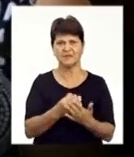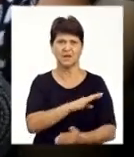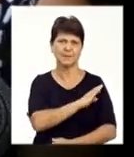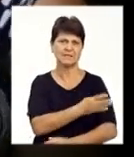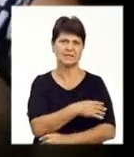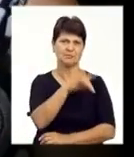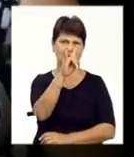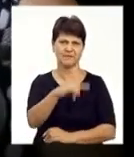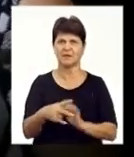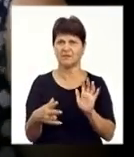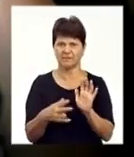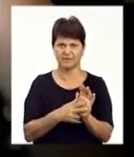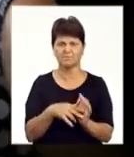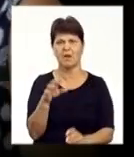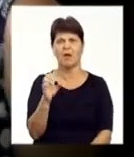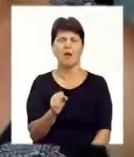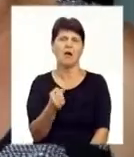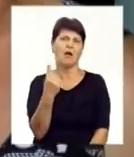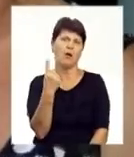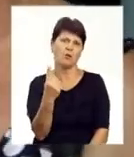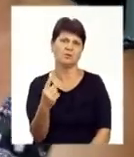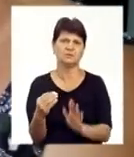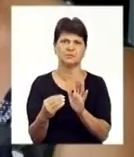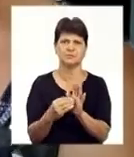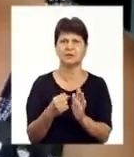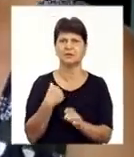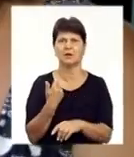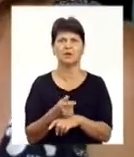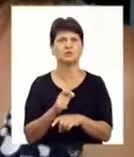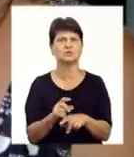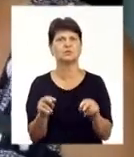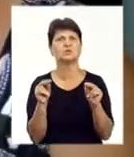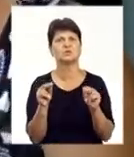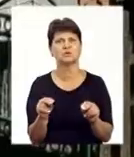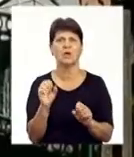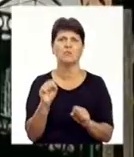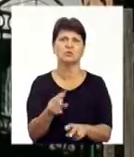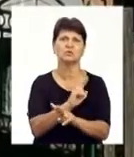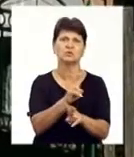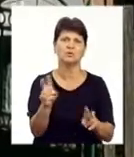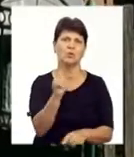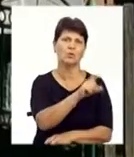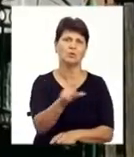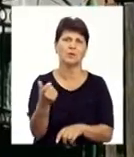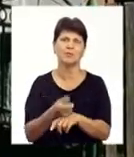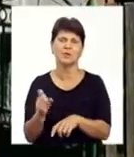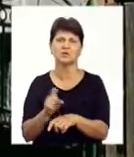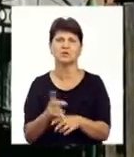а гроші дати таке за одне, бо я одне написала, бо я дуже чесна. Думала, що це, може, людям комусь більше треба. На сьогоднішній день